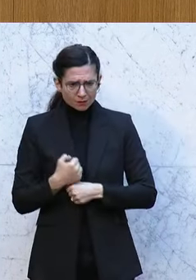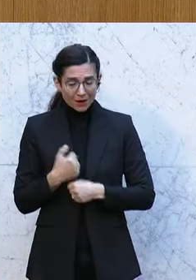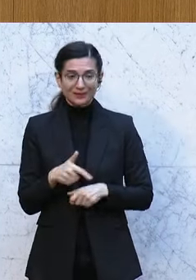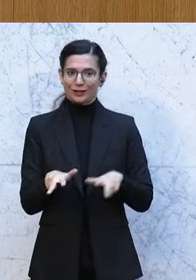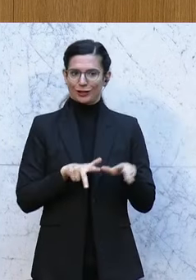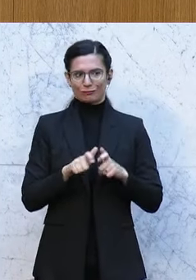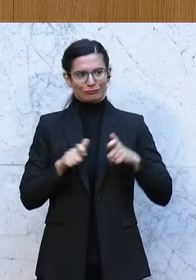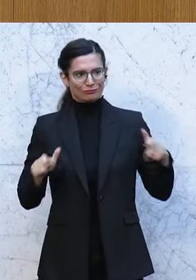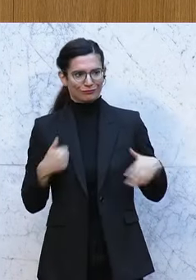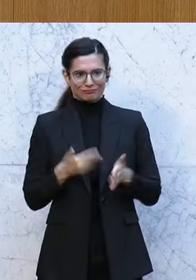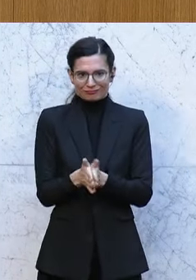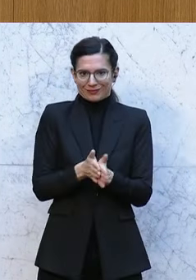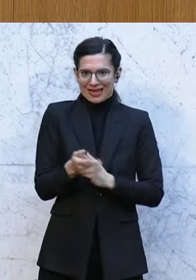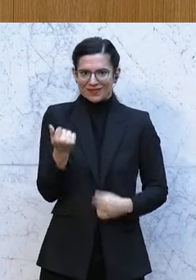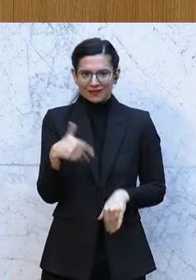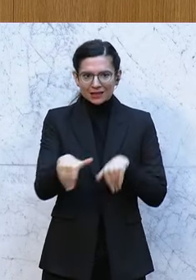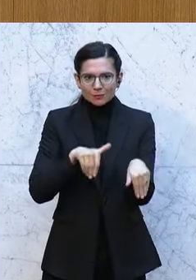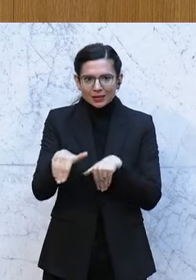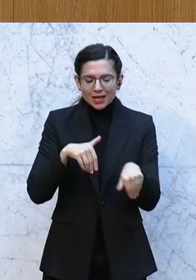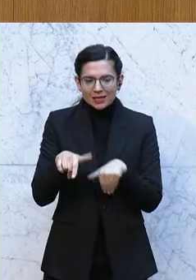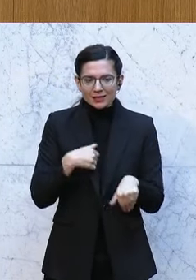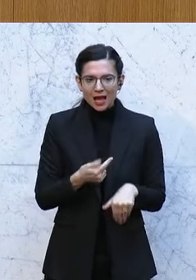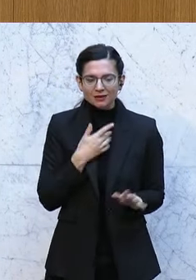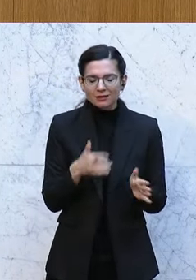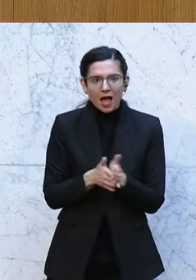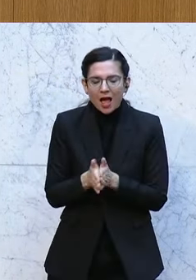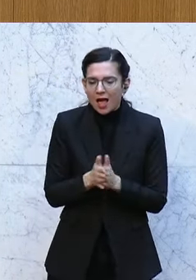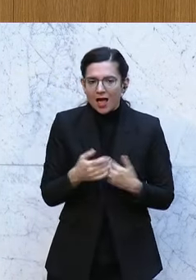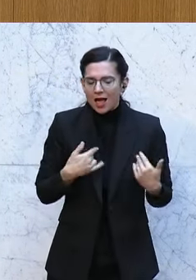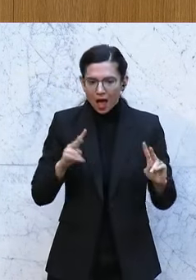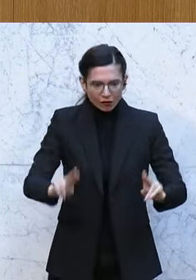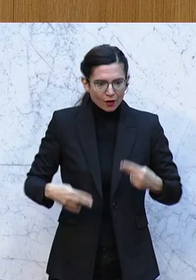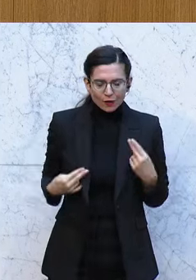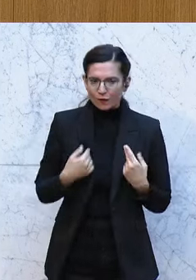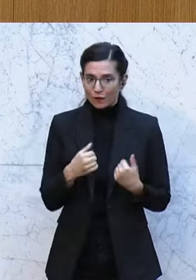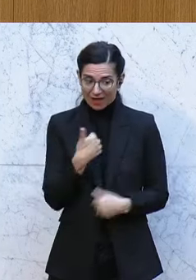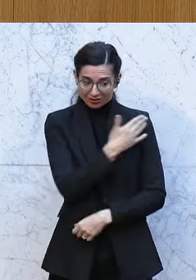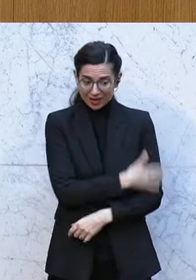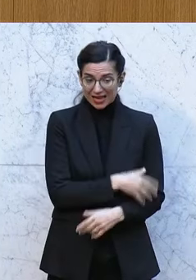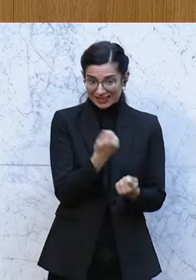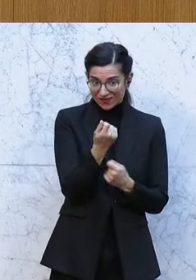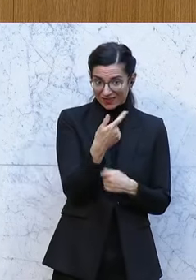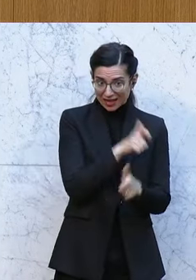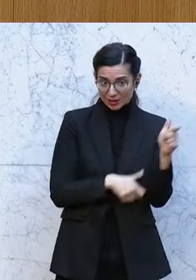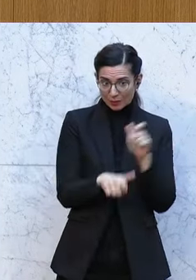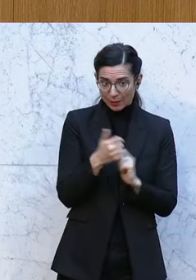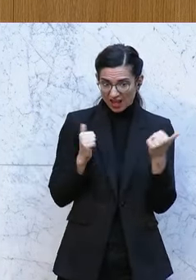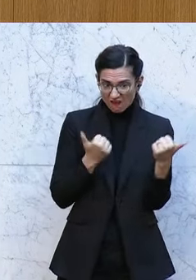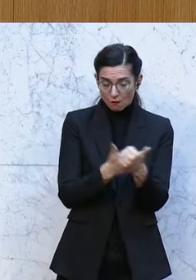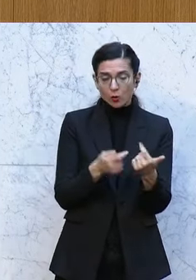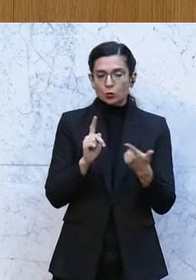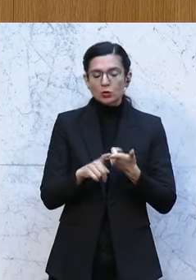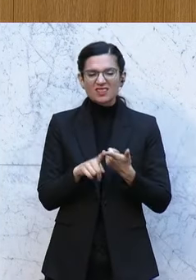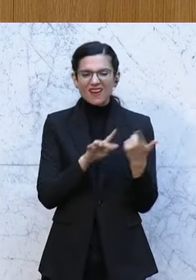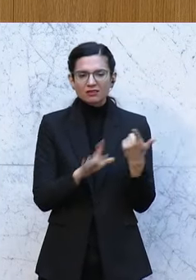Regierungsbank hat der damalige Finanzminister zum Halali aufgerufen, nämlich einerseits geht es darum, die Finanzbeamten zu verfolgen und